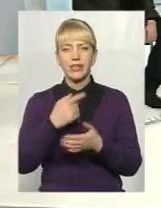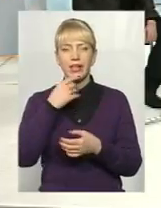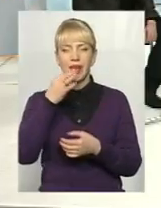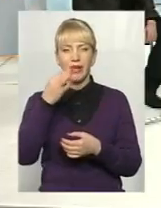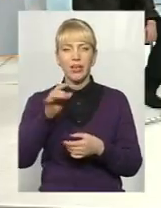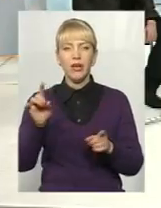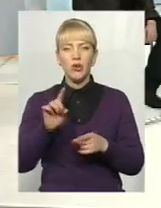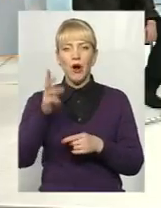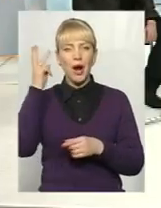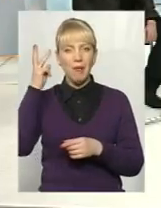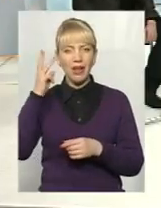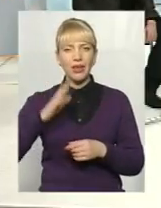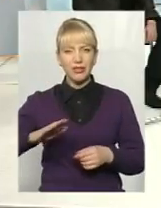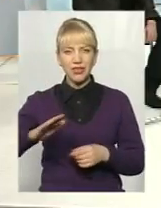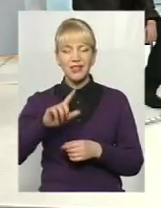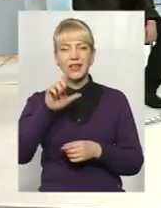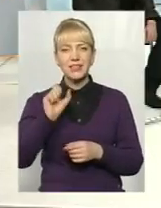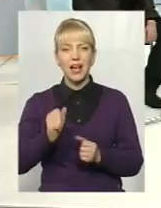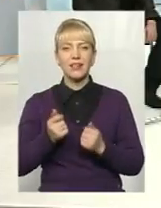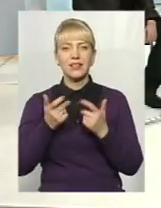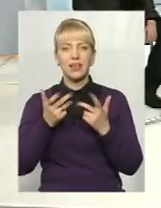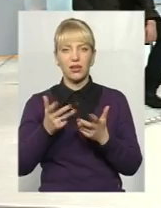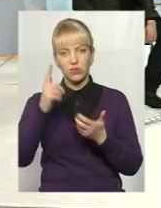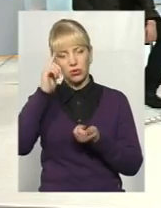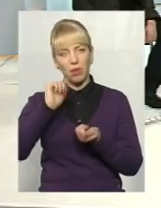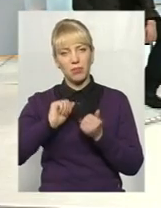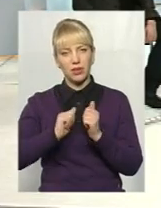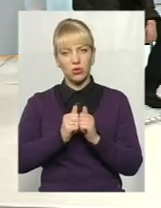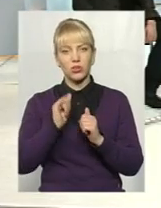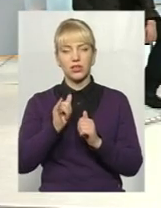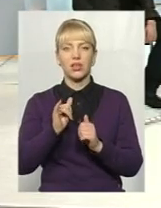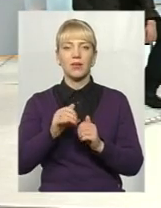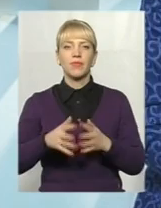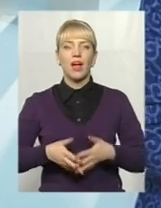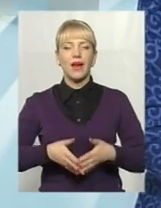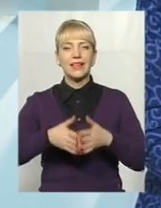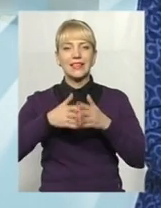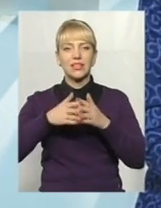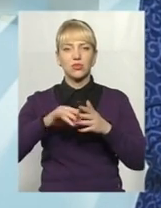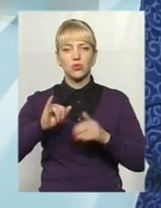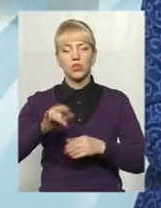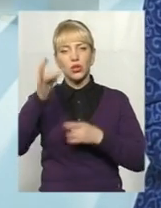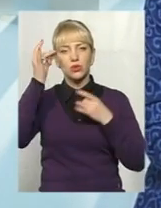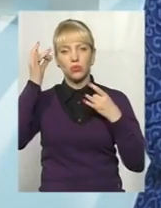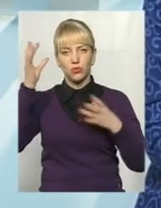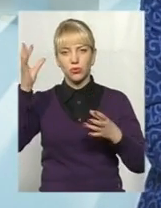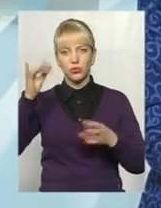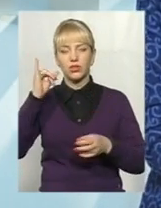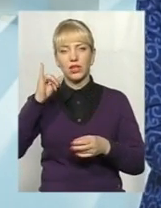за кількістю пам'яток і архітектурних, і культурних, і